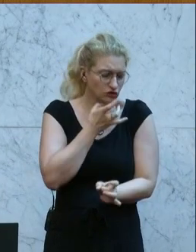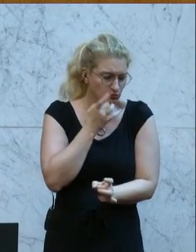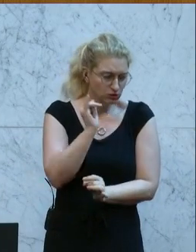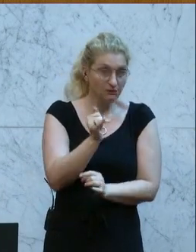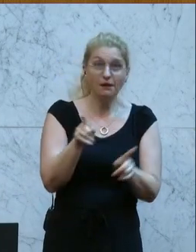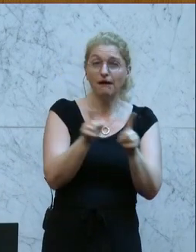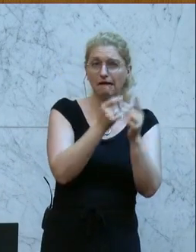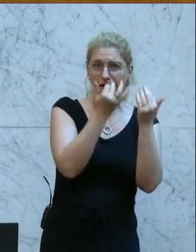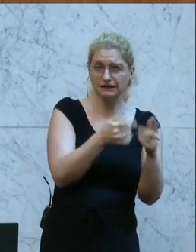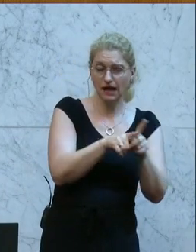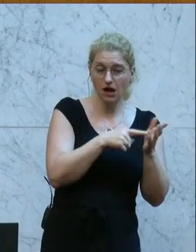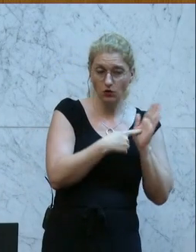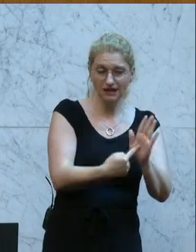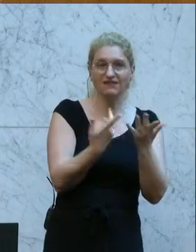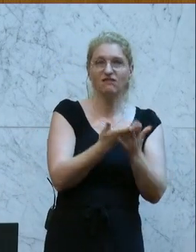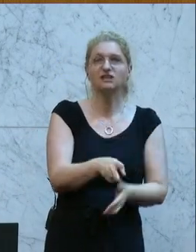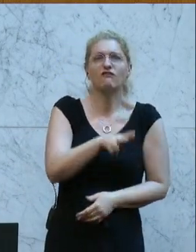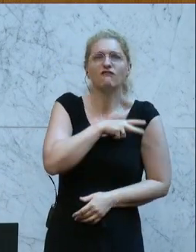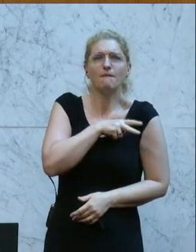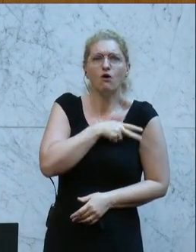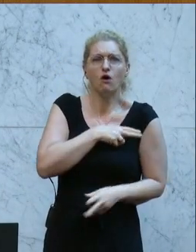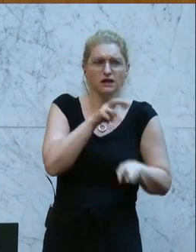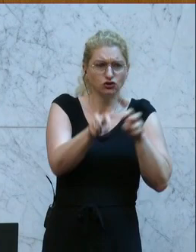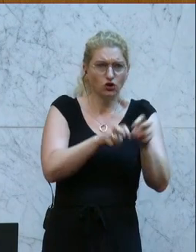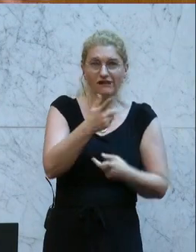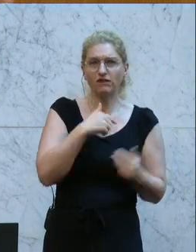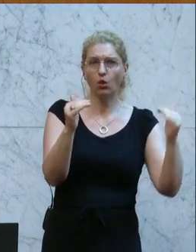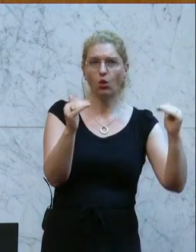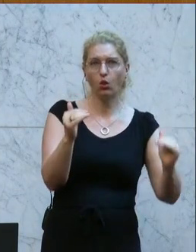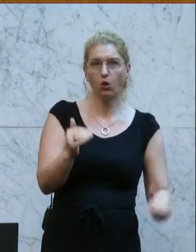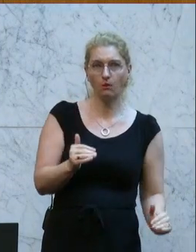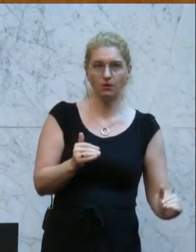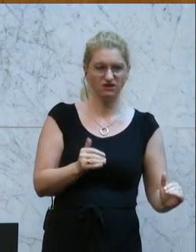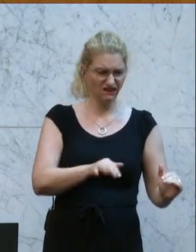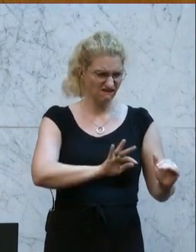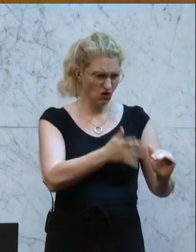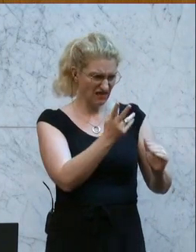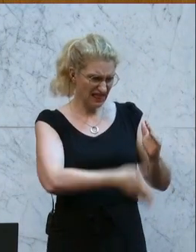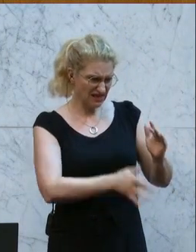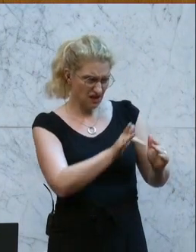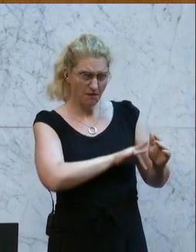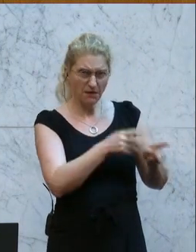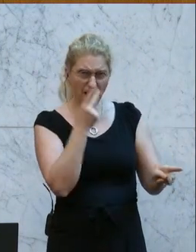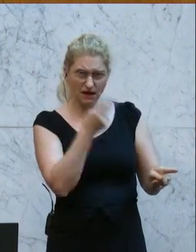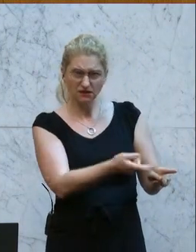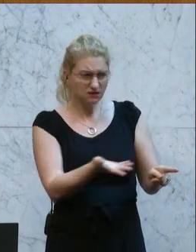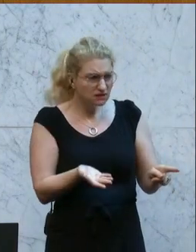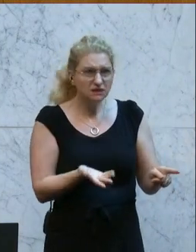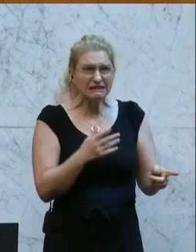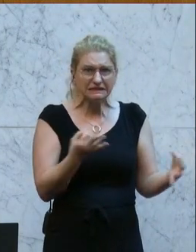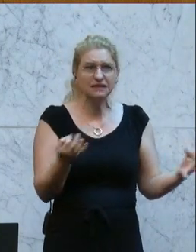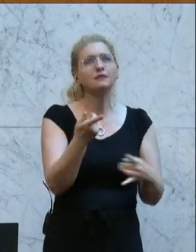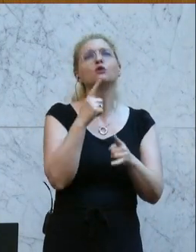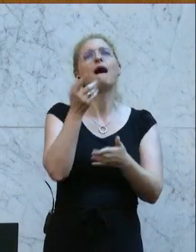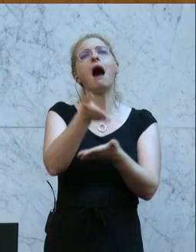auch, dass wir, die Besteuerung vom Vermögen betrifft, ganz unten liegen, auf fünftletzten Platz. Da kommt nach uns fast gar nichts mehr. Sie sagen immer nur die